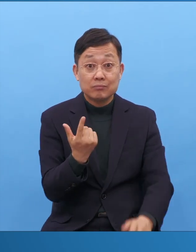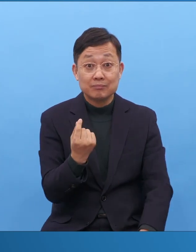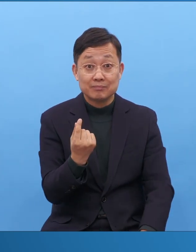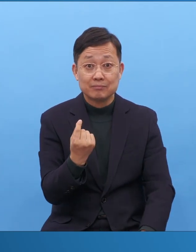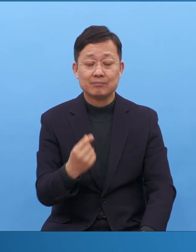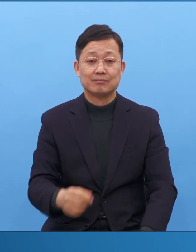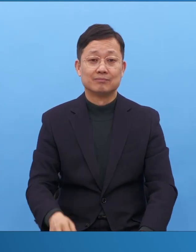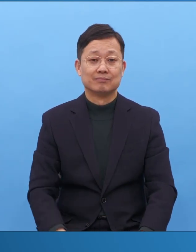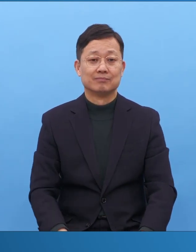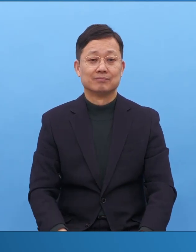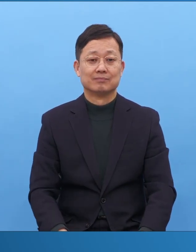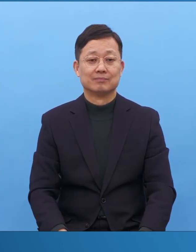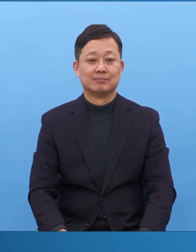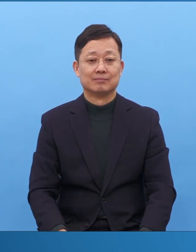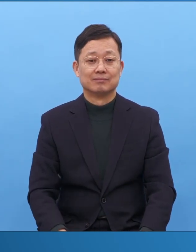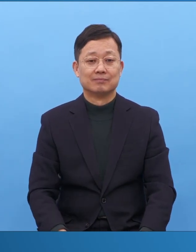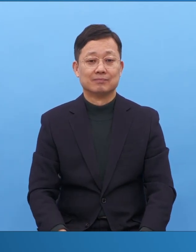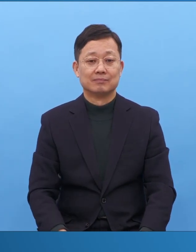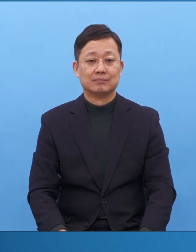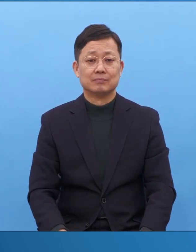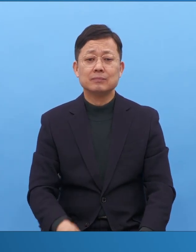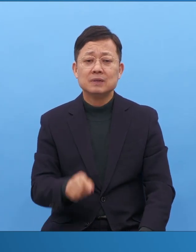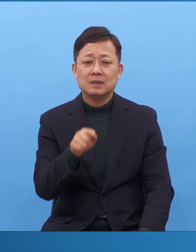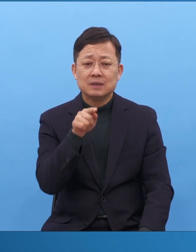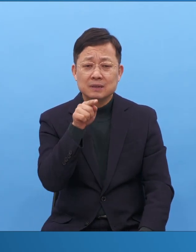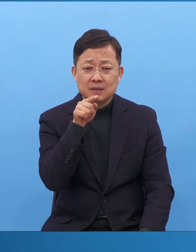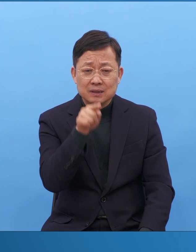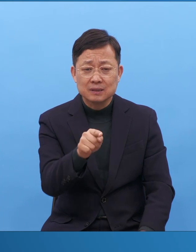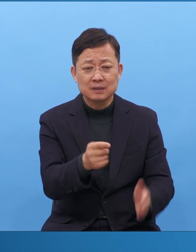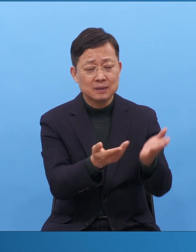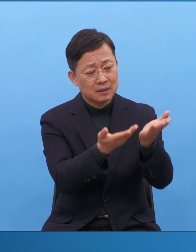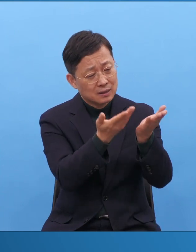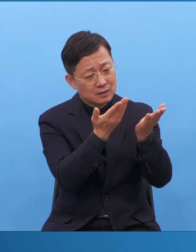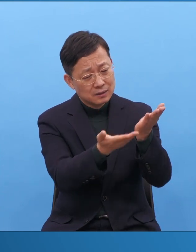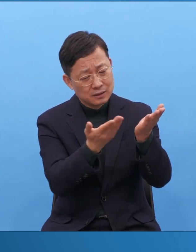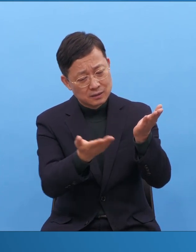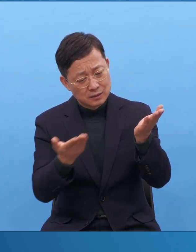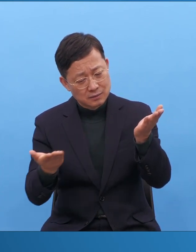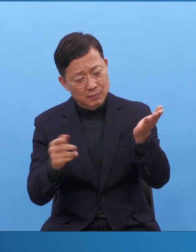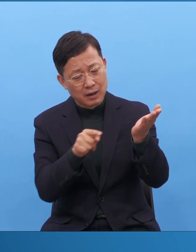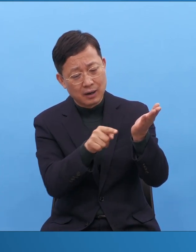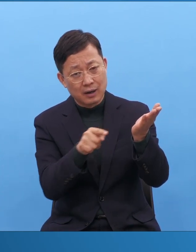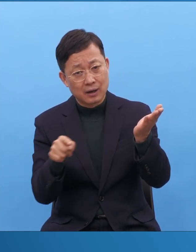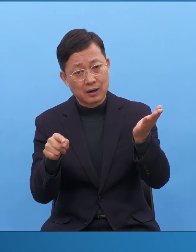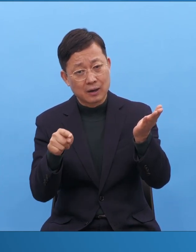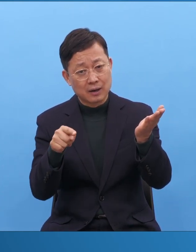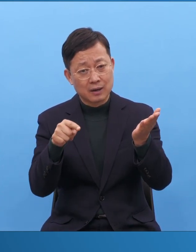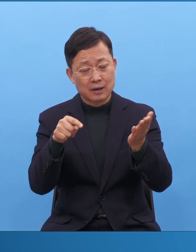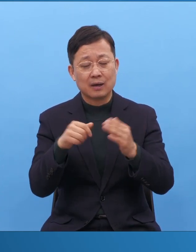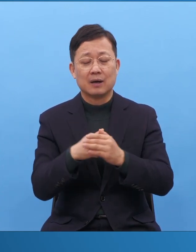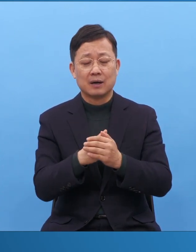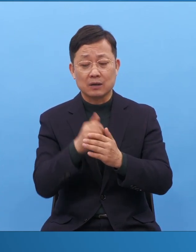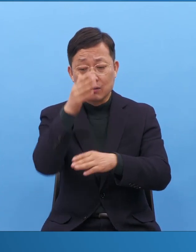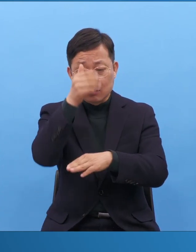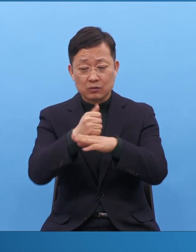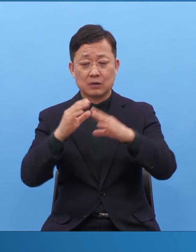그러니까 그 흐름을 얘기한 겁니다. 모세에게